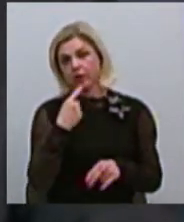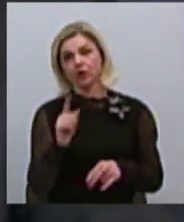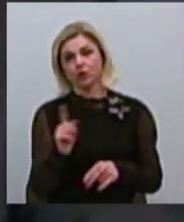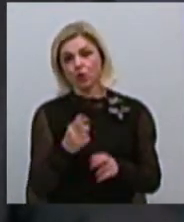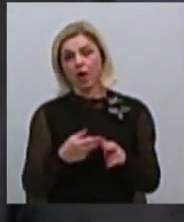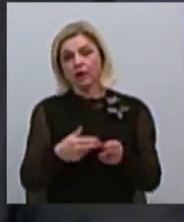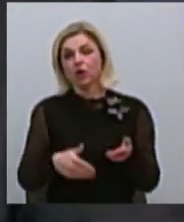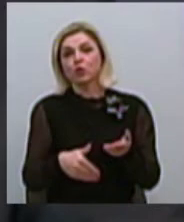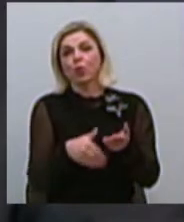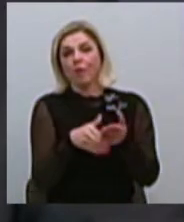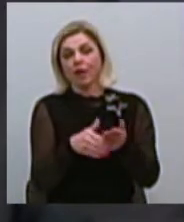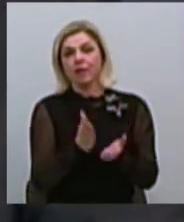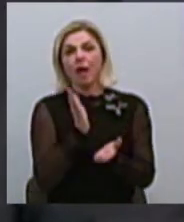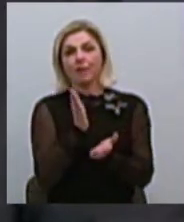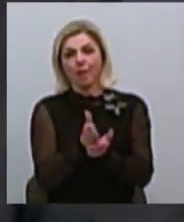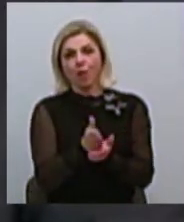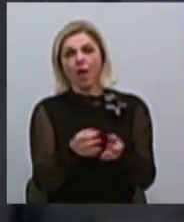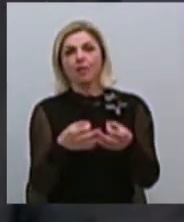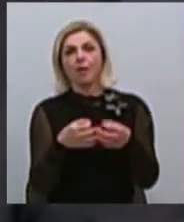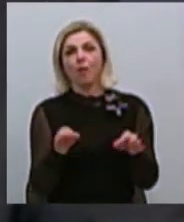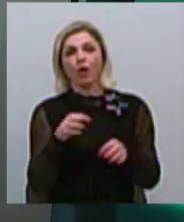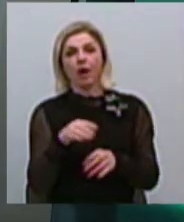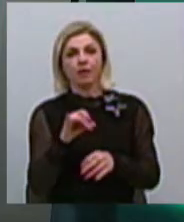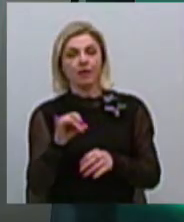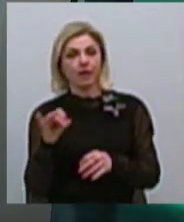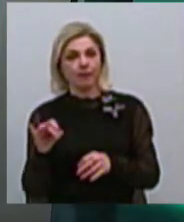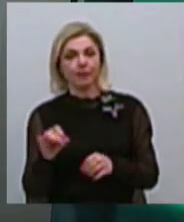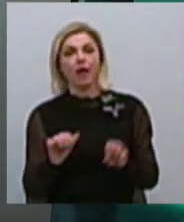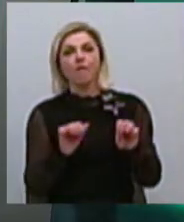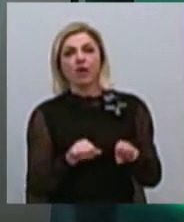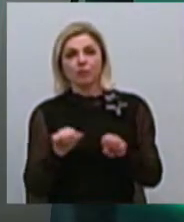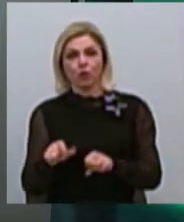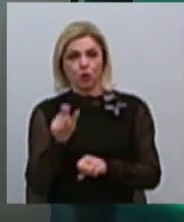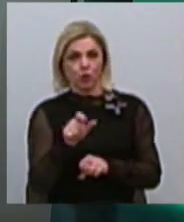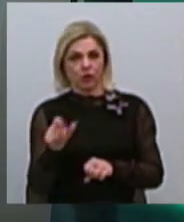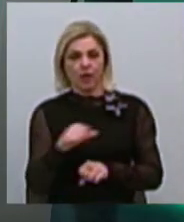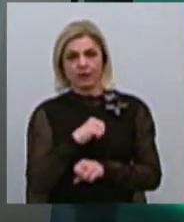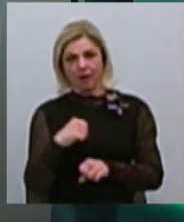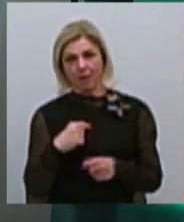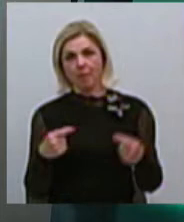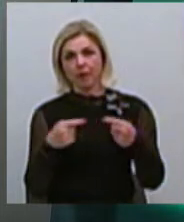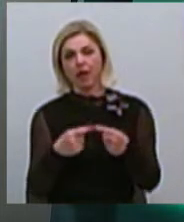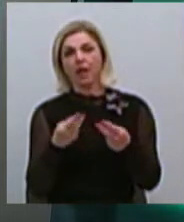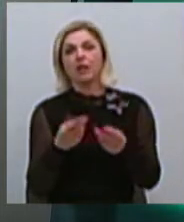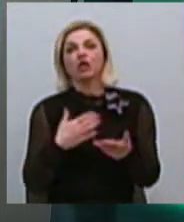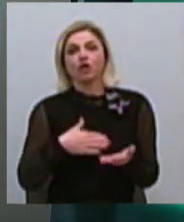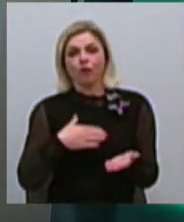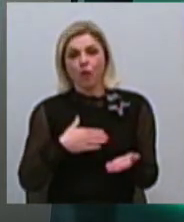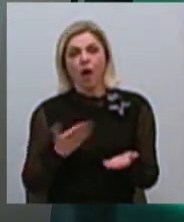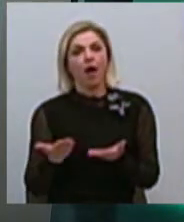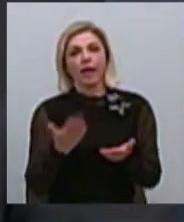прямої демократії, можливості горожанам самим определять, для чого, на які цели, на які